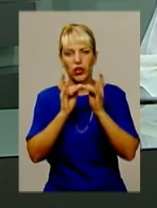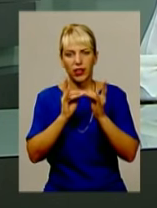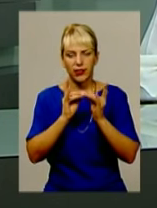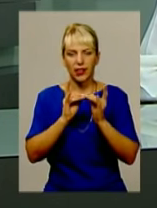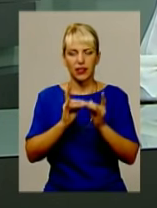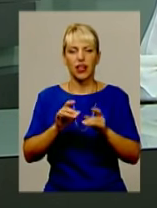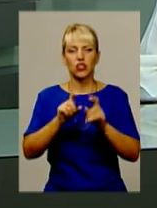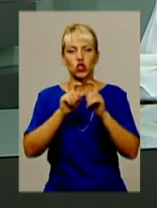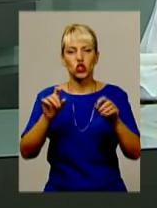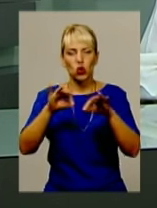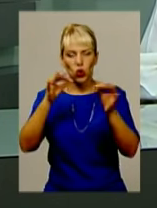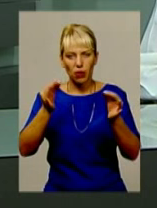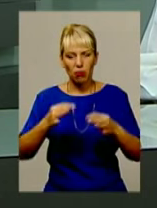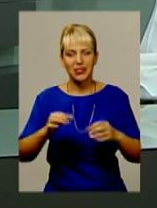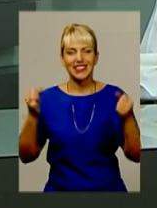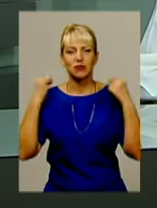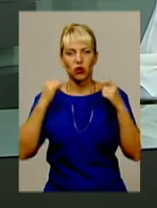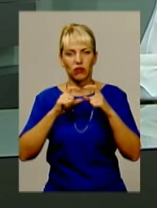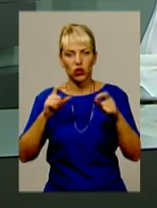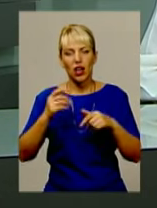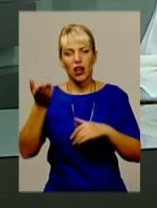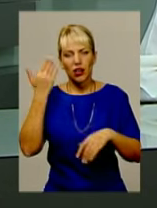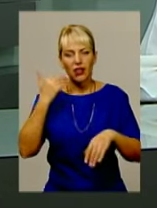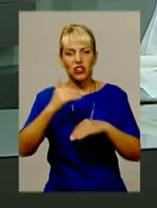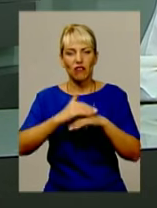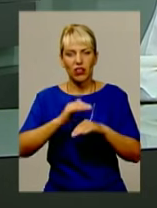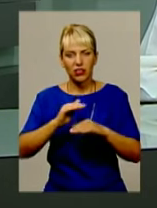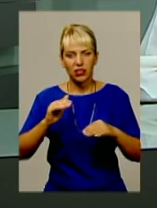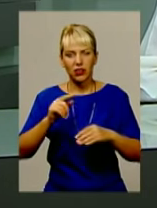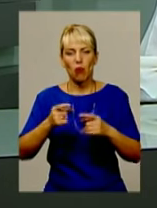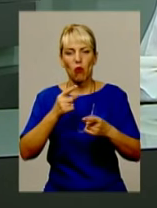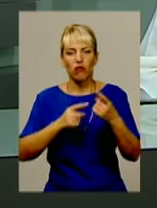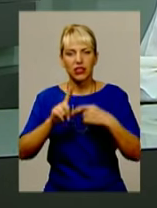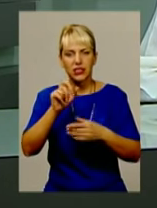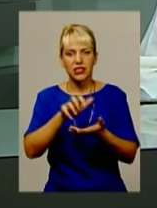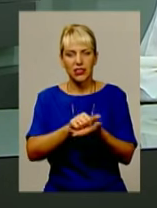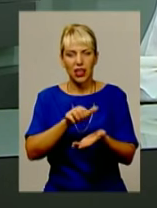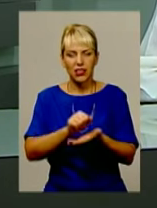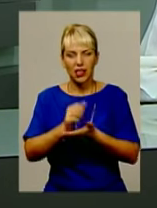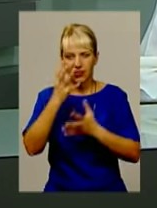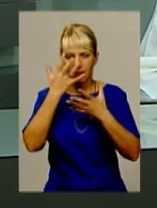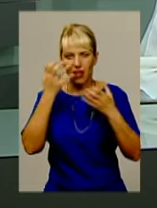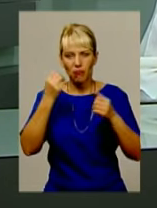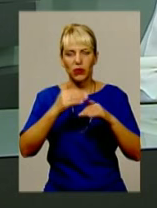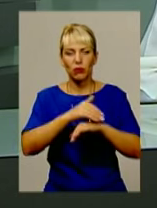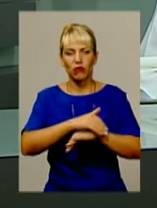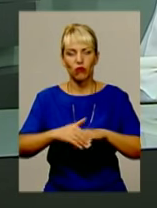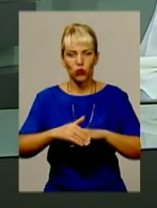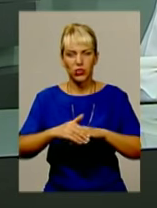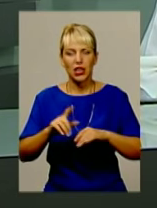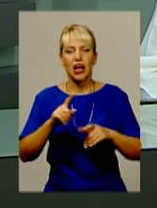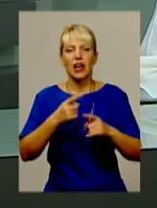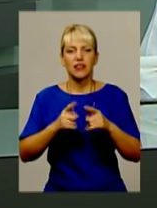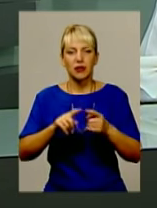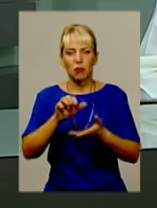мистецтва, спортивна школа. Раніше ввечері дітлахам доводилося повертатися з занять темними вулицями, і все через архітектурні та